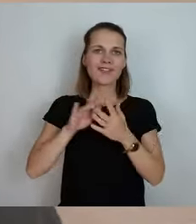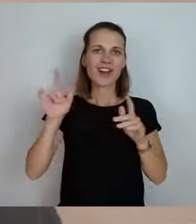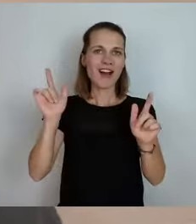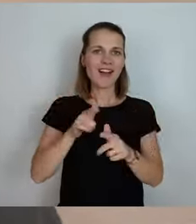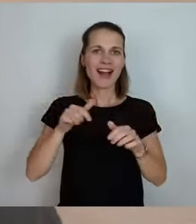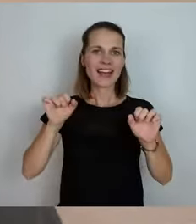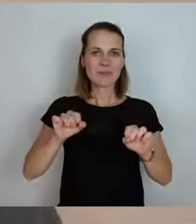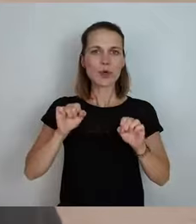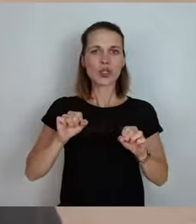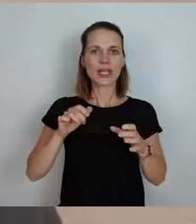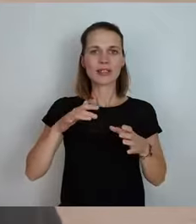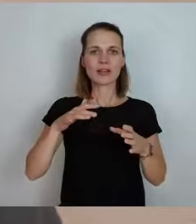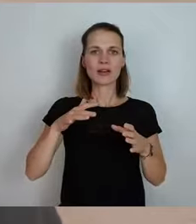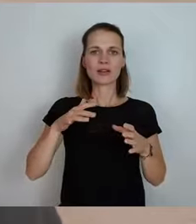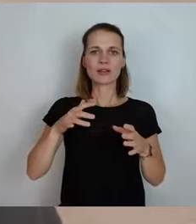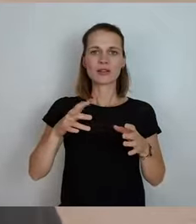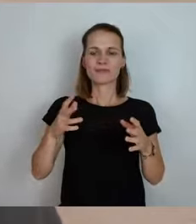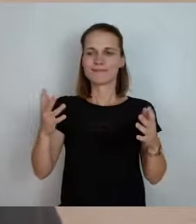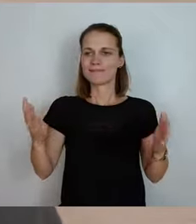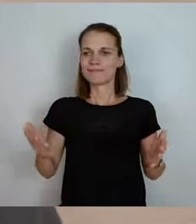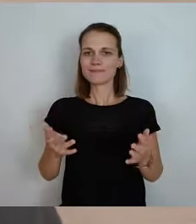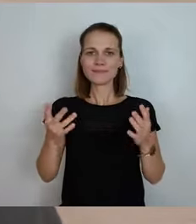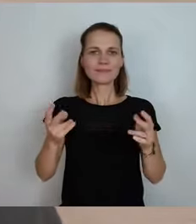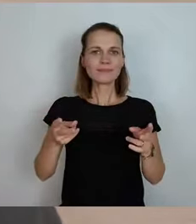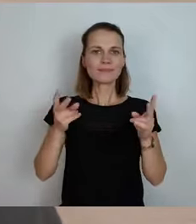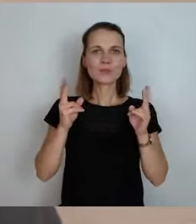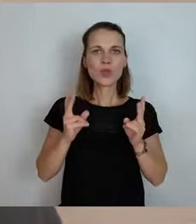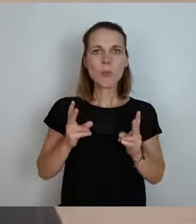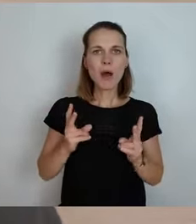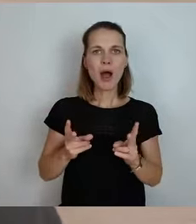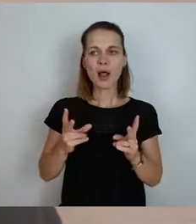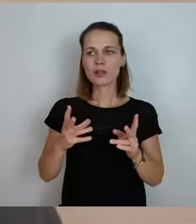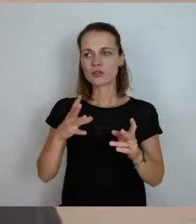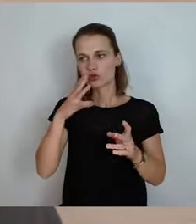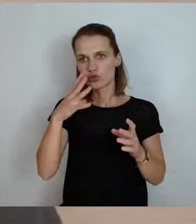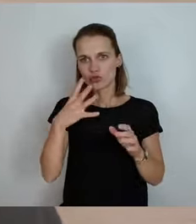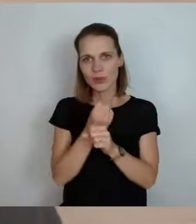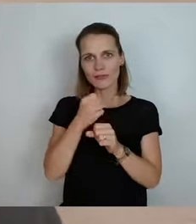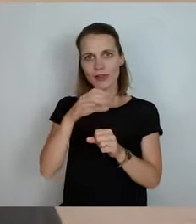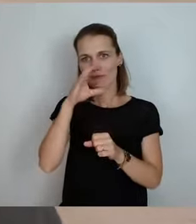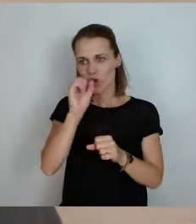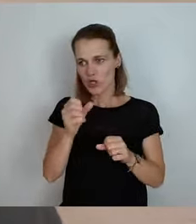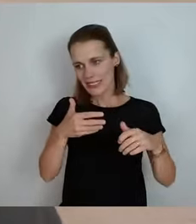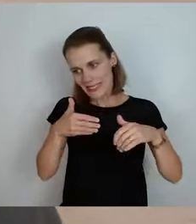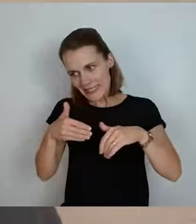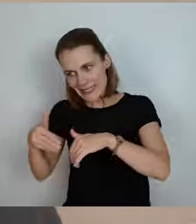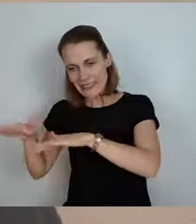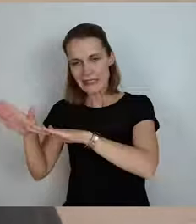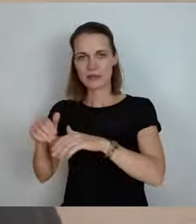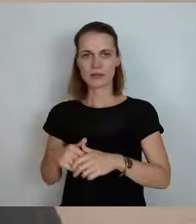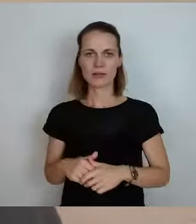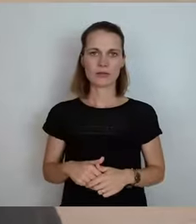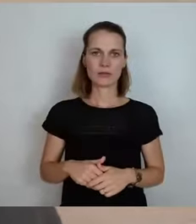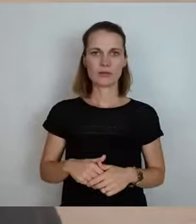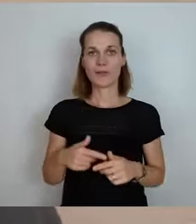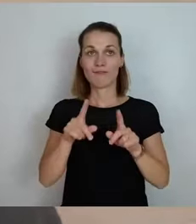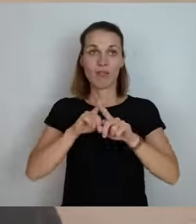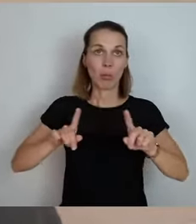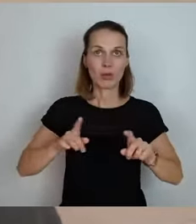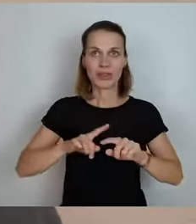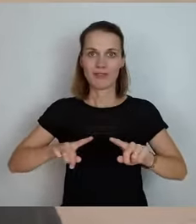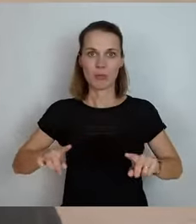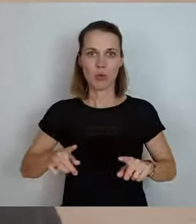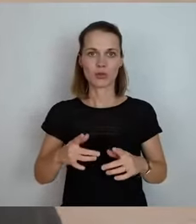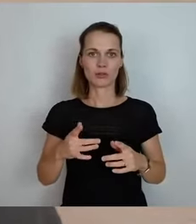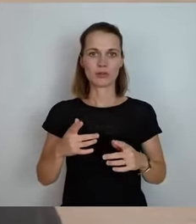auf einem normalen, regulären Weg Dinge zu tun, die normal sind, die auch zum Schutz der